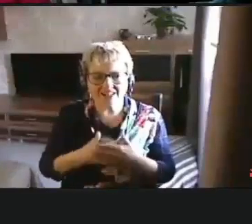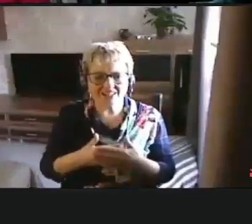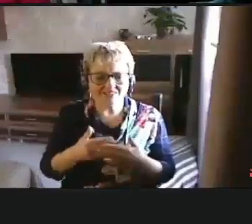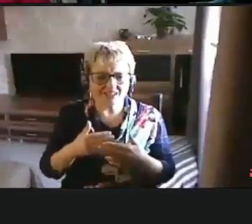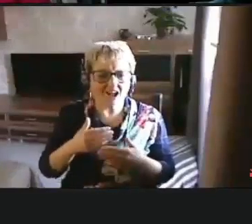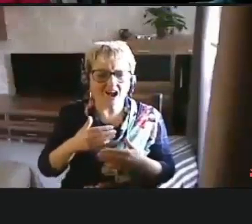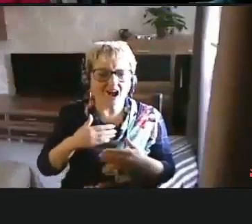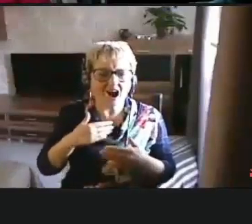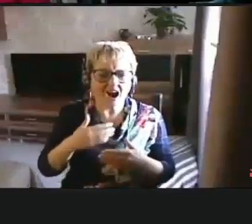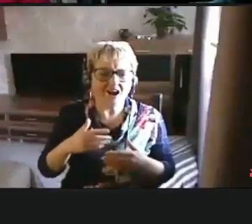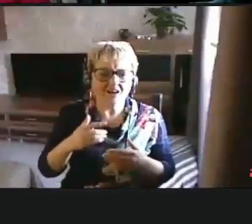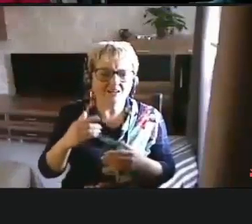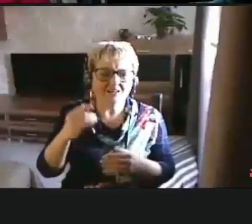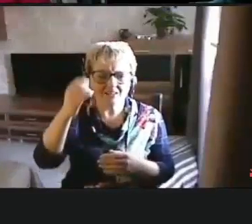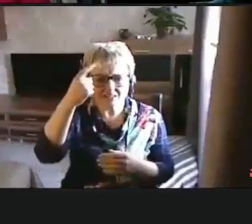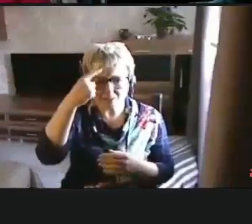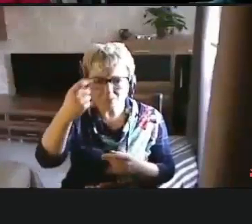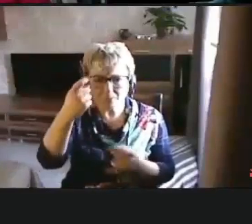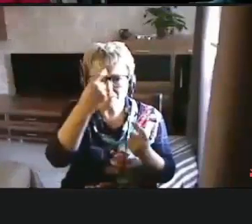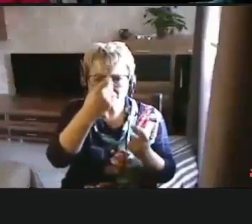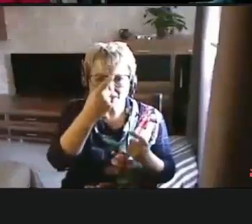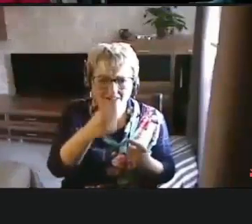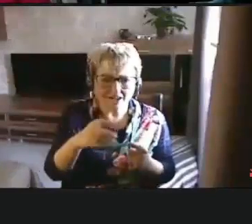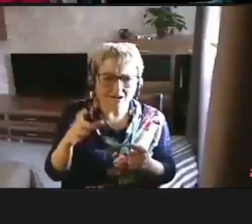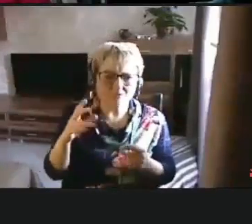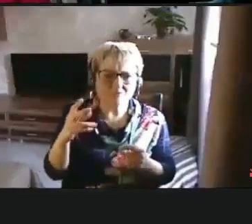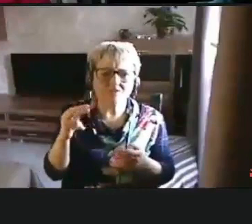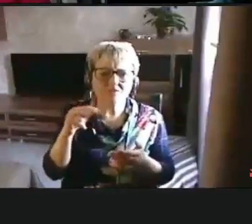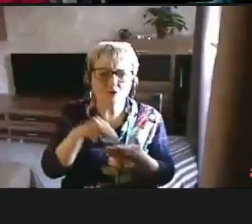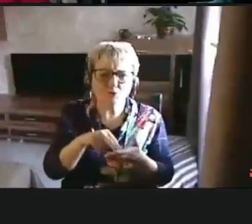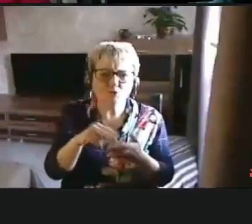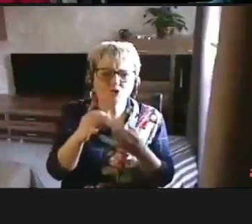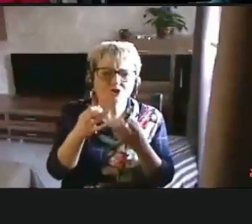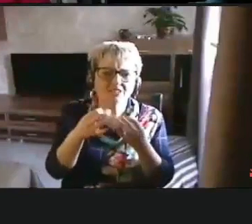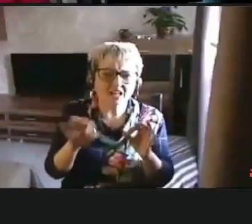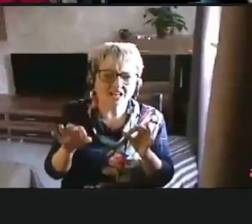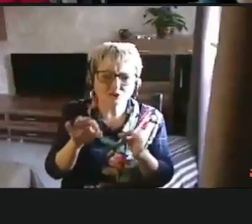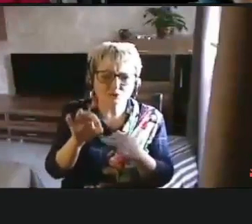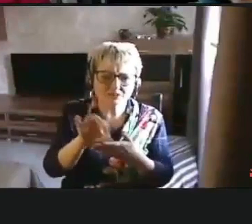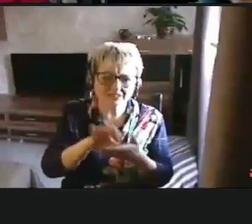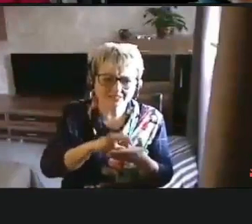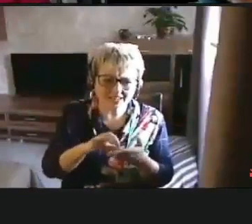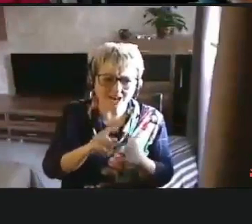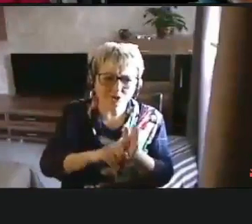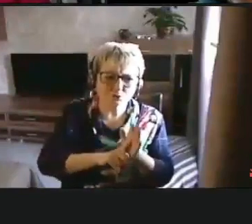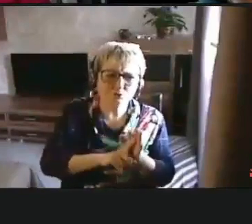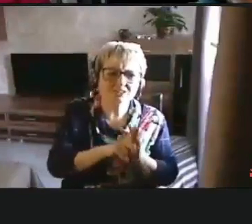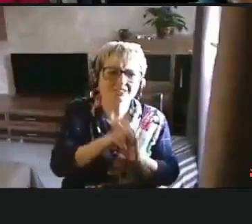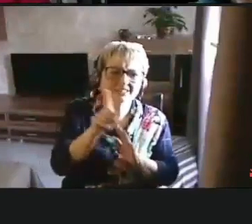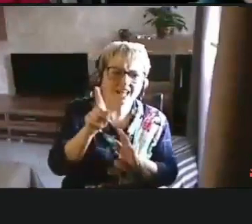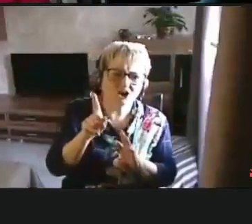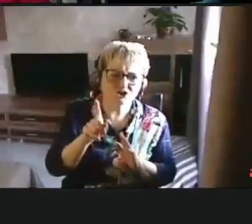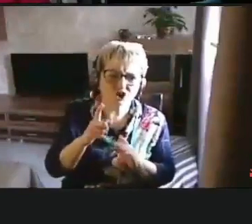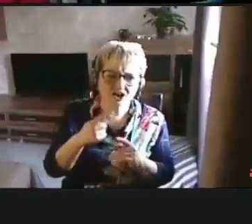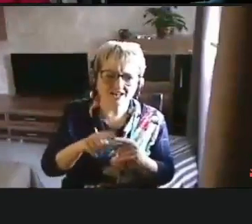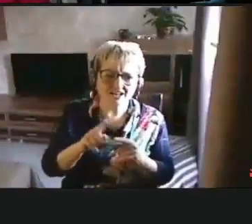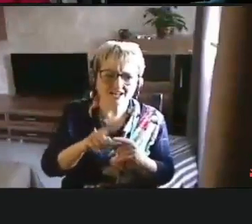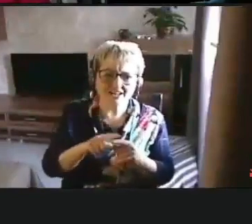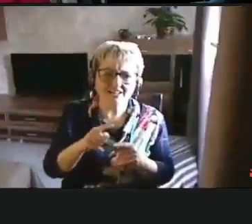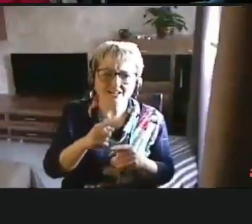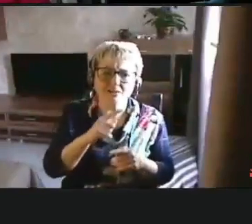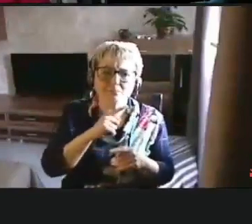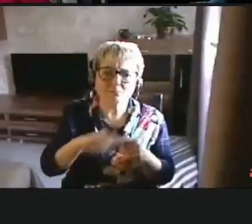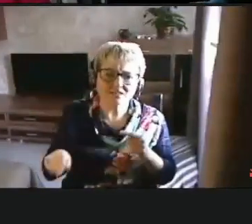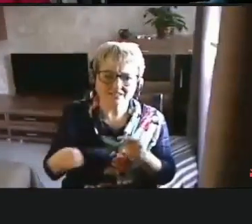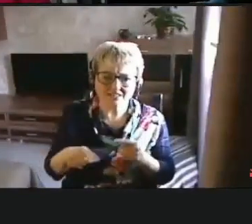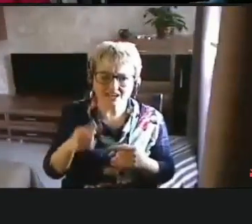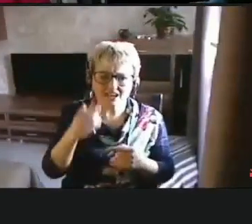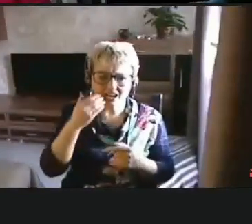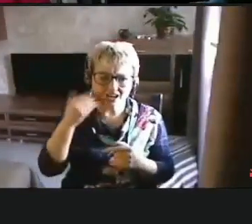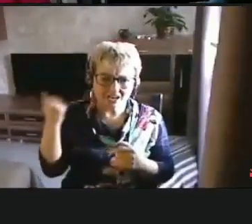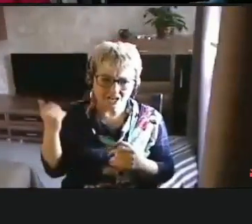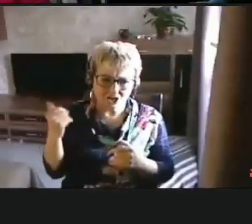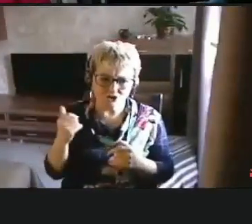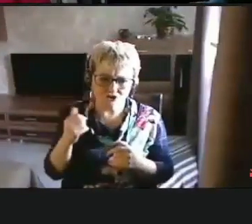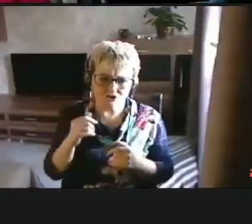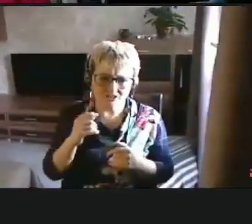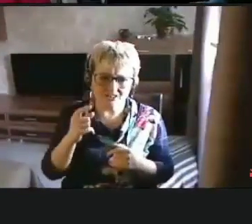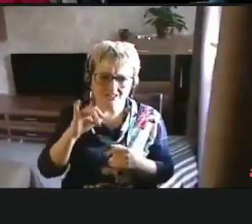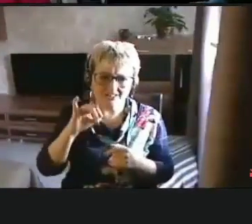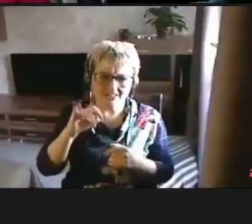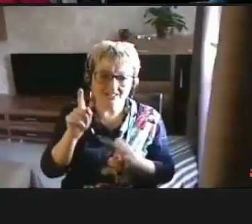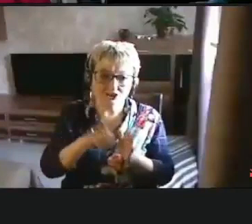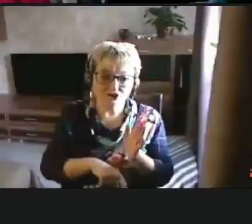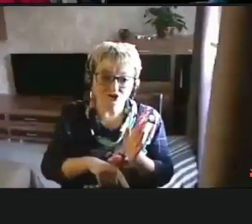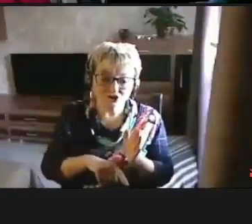всем, напоминать о том, что включить доступность сразу изначально это гораздо быстрее, легче и